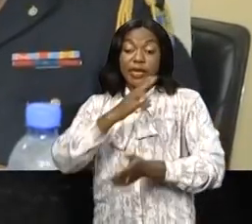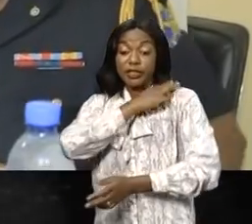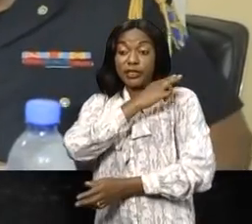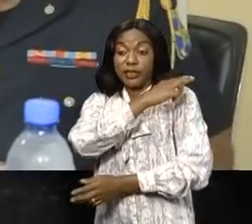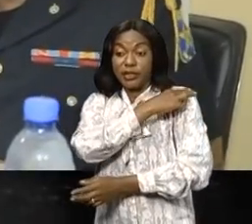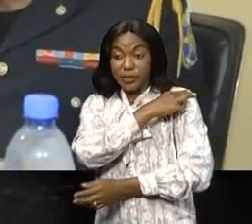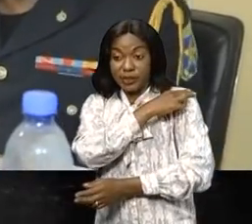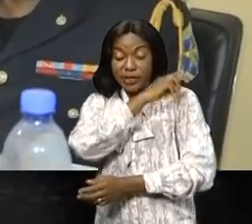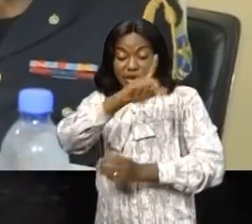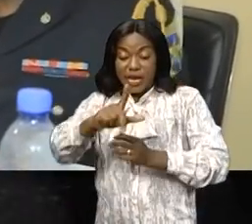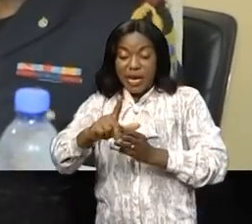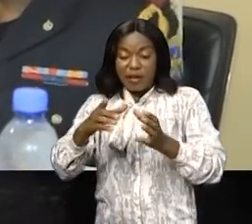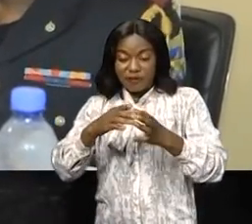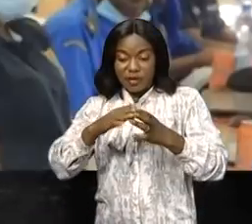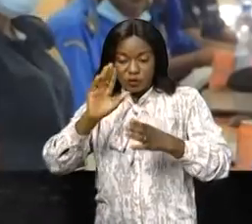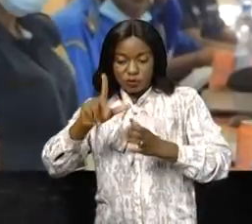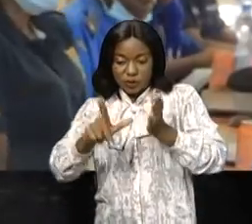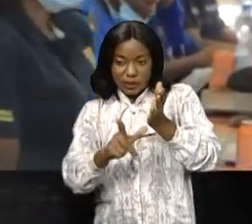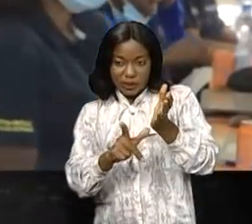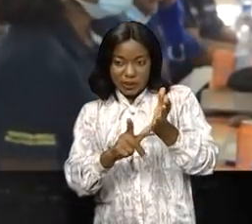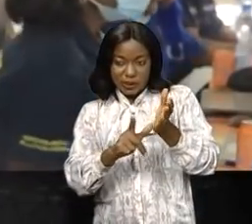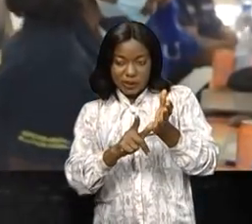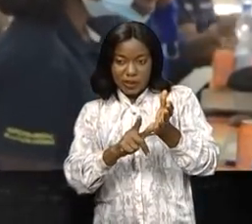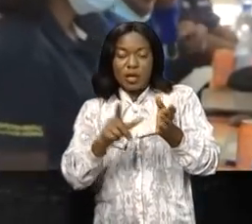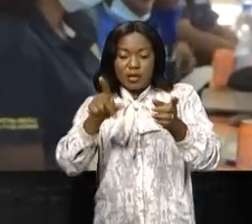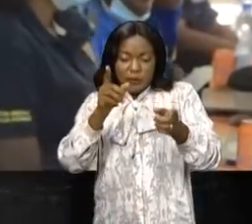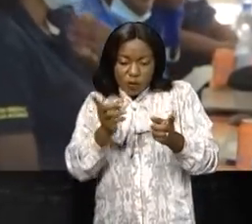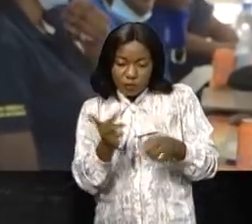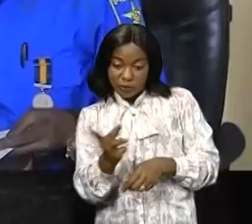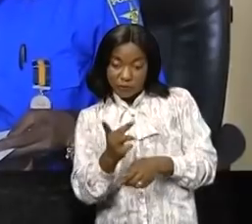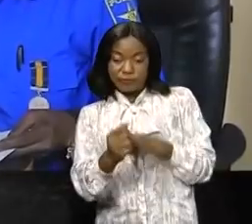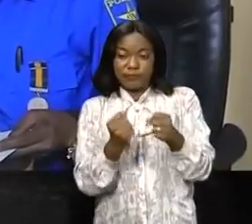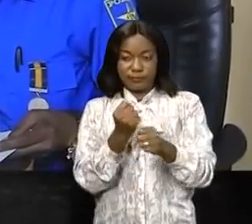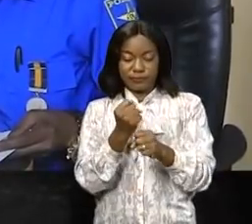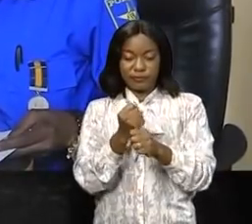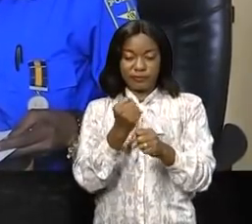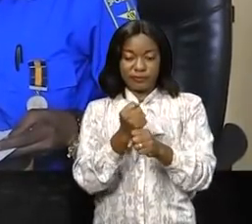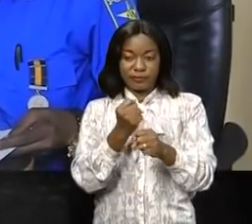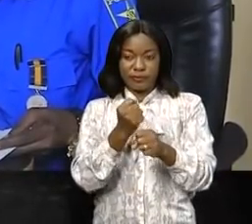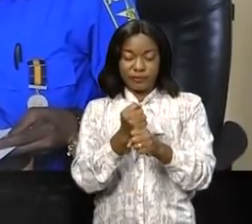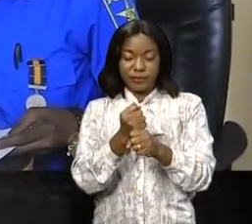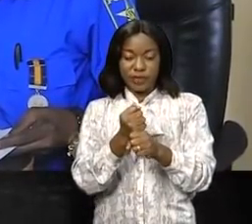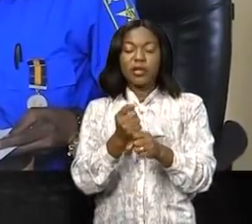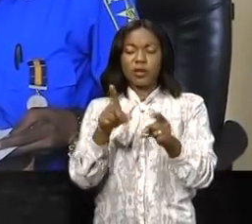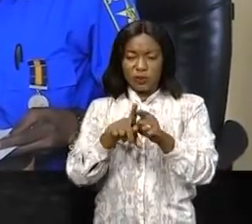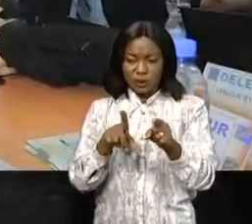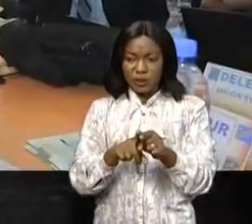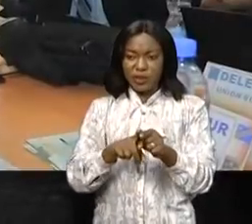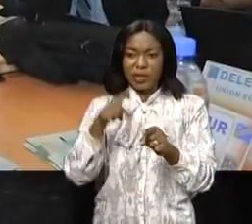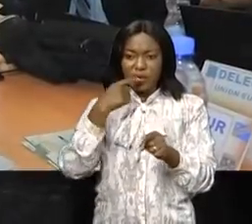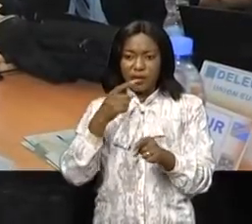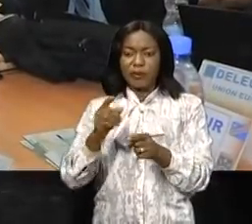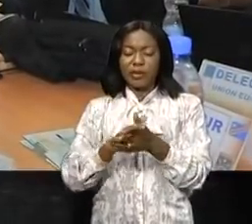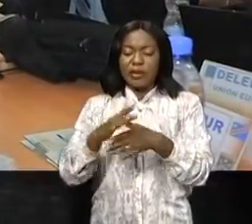assistait de son adjoint en charge des missions techniques le commissaire divisionnaire adjoint Juvenal Bideko a eu